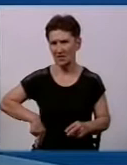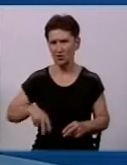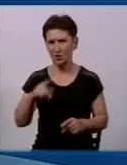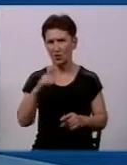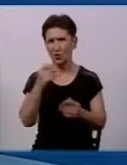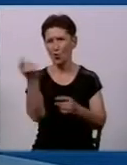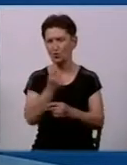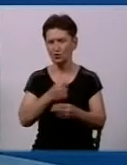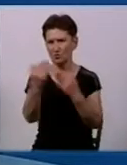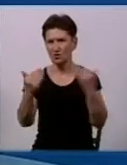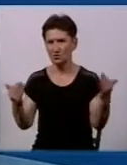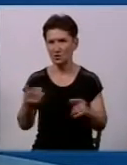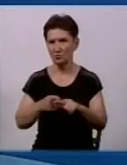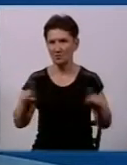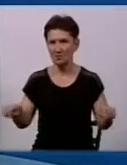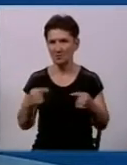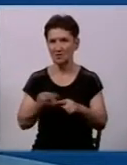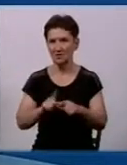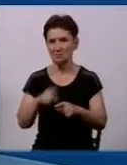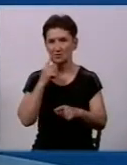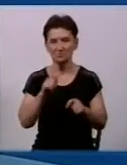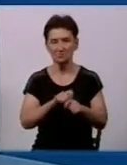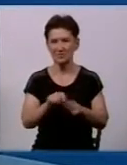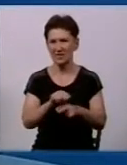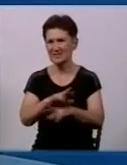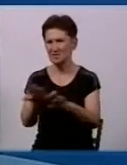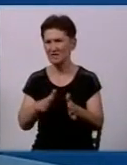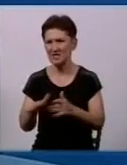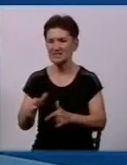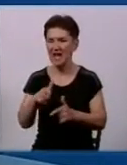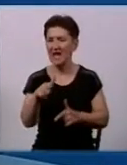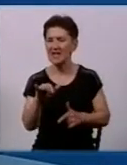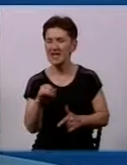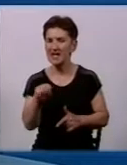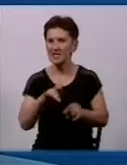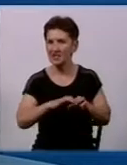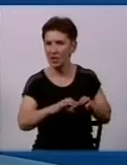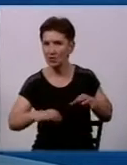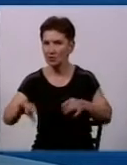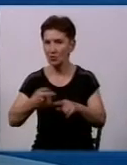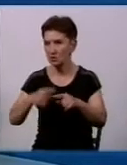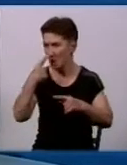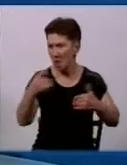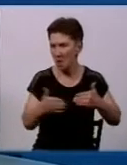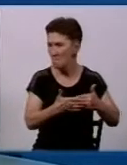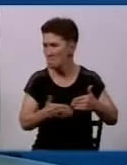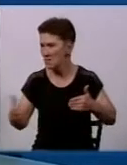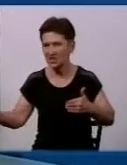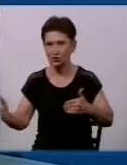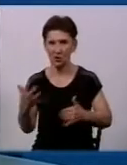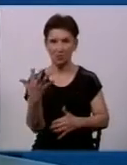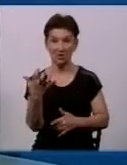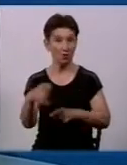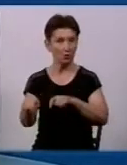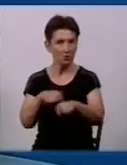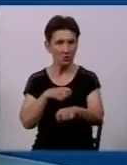порушила питання справності міських гідрантів. Як з'ясувалося, гідранти, які знаходилися найближче додому, на відстані 500 метрів,